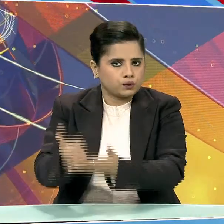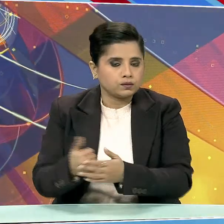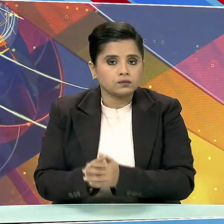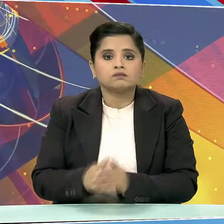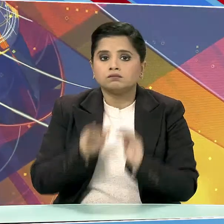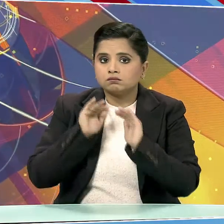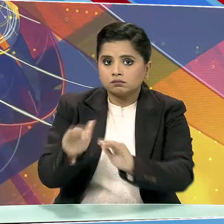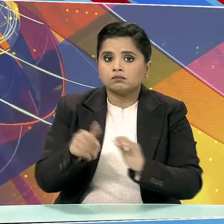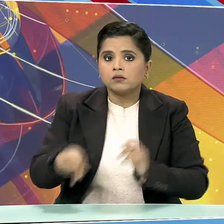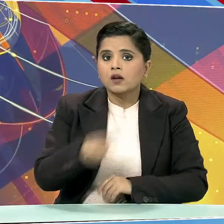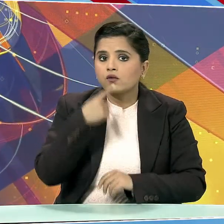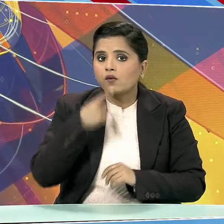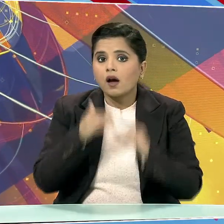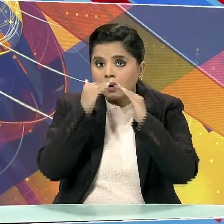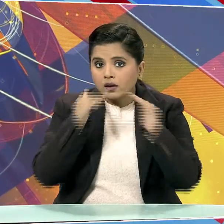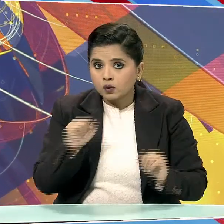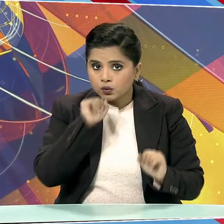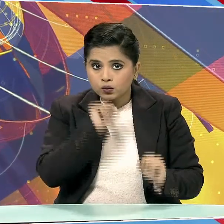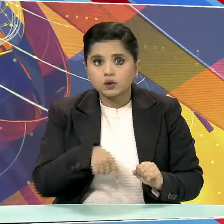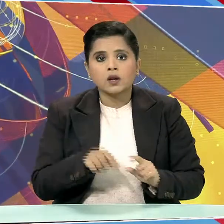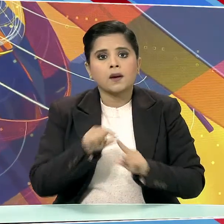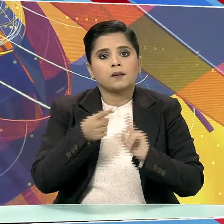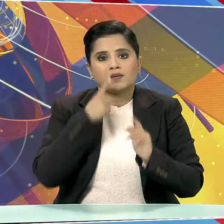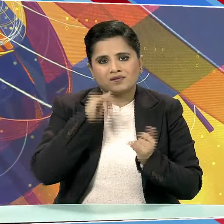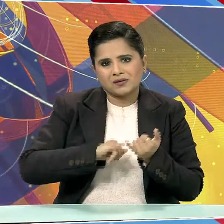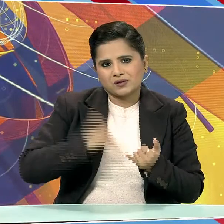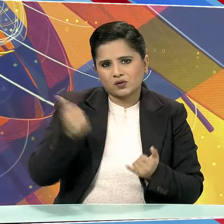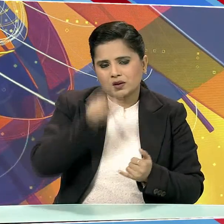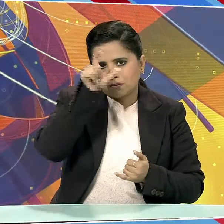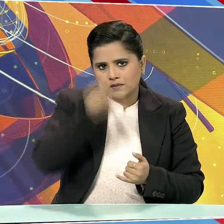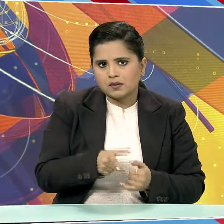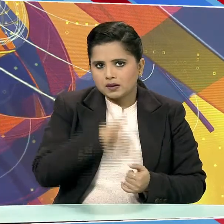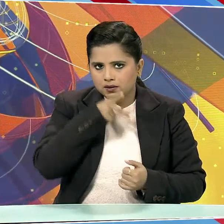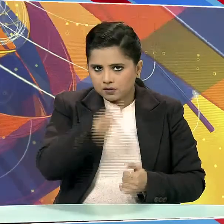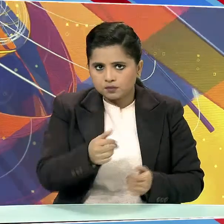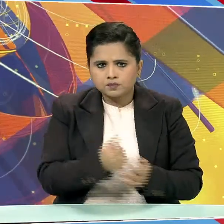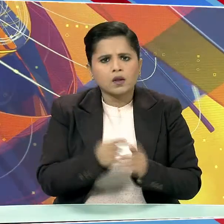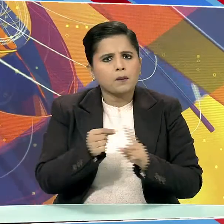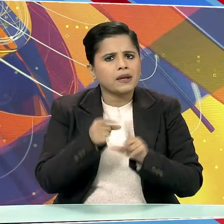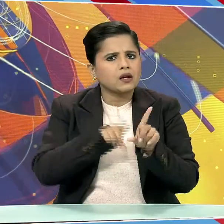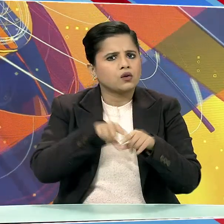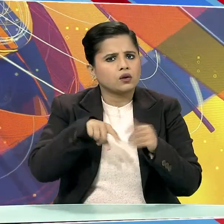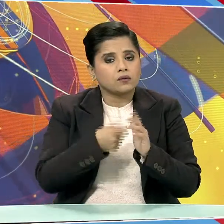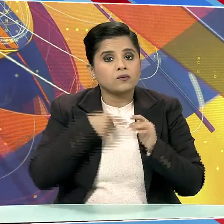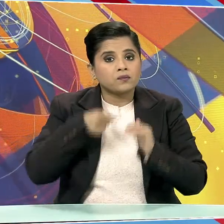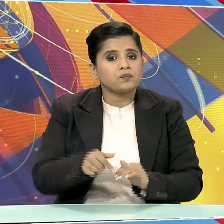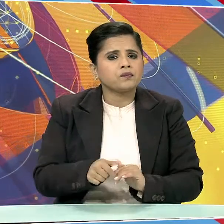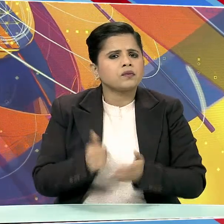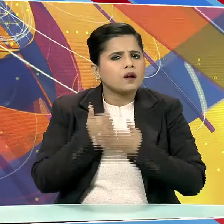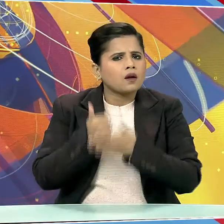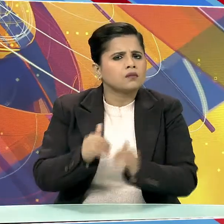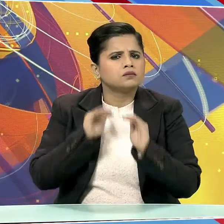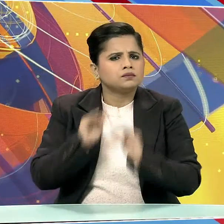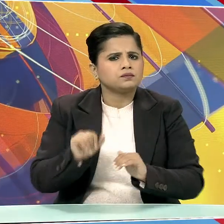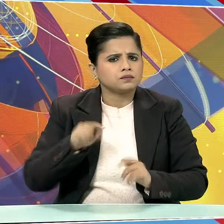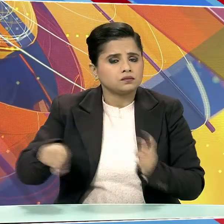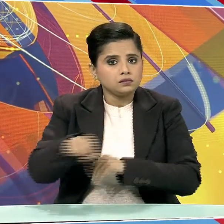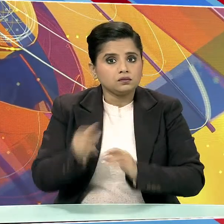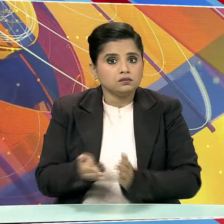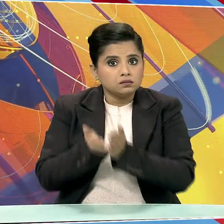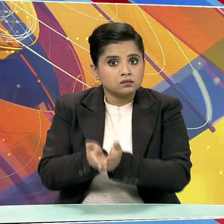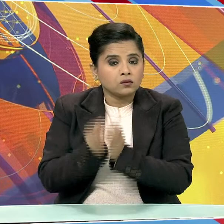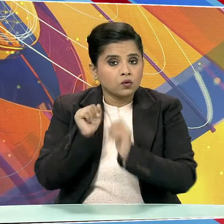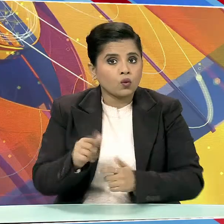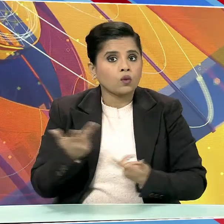वाइट हाउस की प्रस सचिव करलें ज्वाइंग पियरे ने कहा कि इस सहयता पैकेज में थल सेना के युद्धक